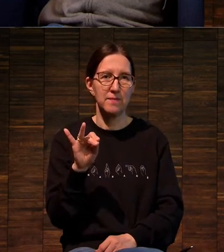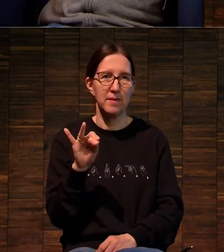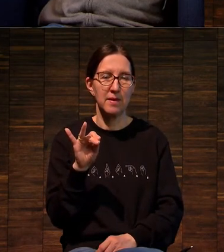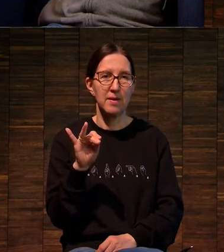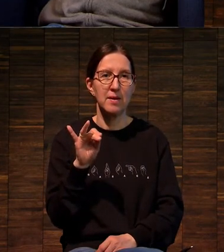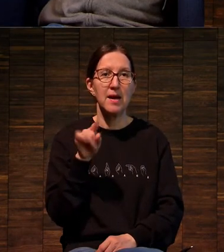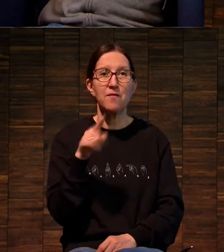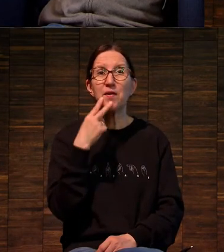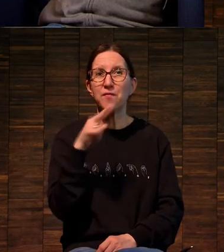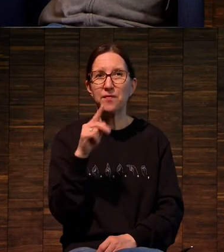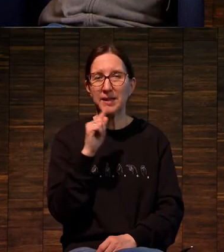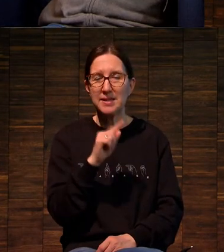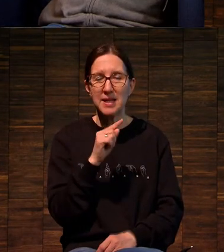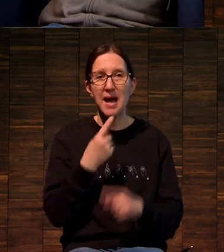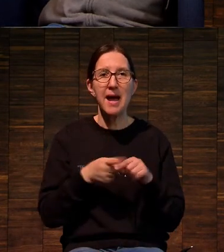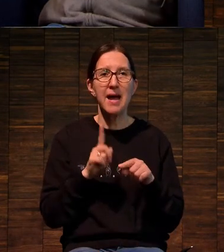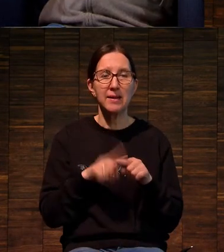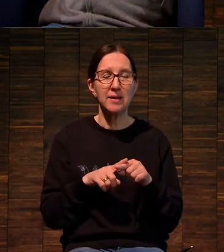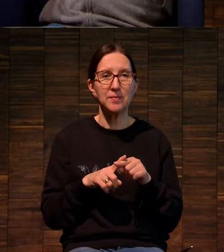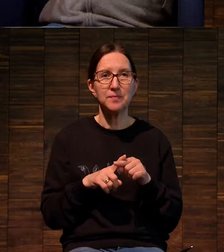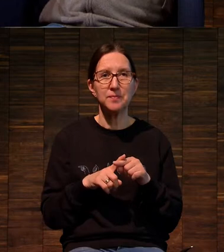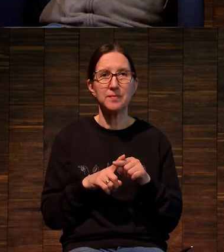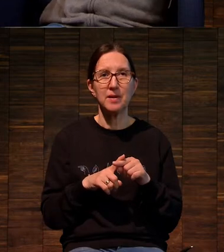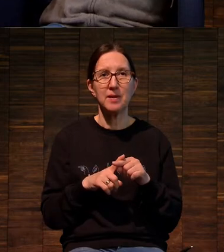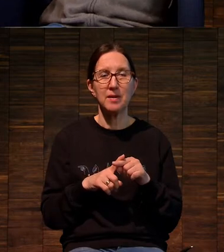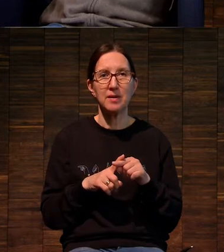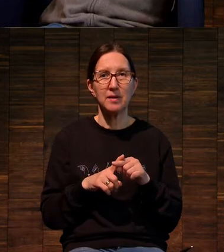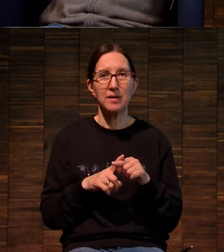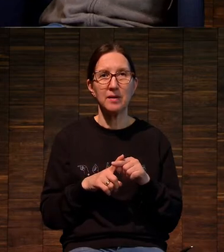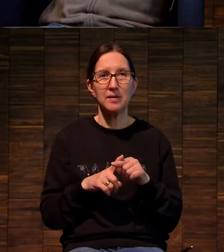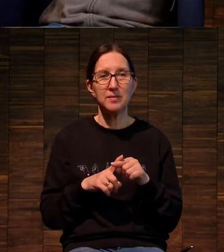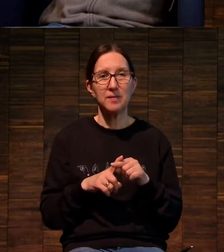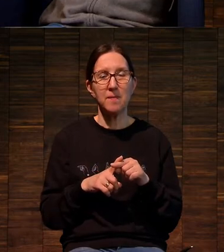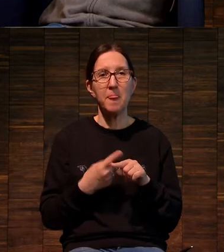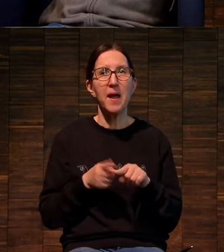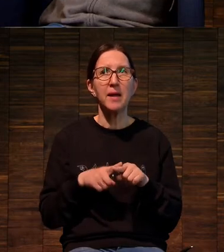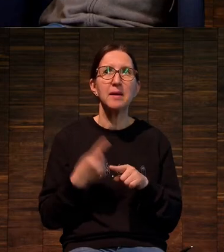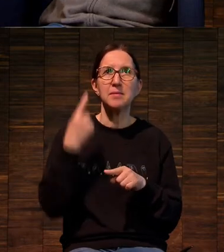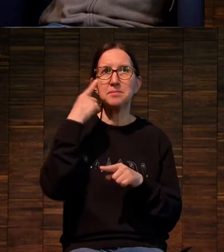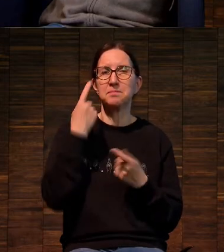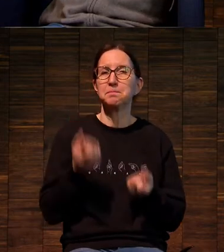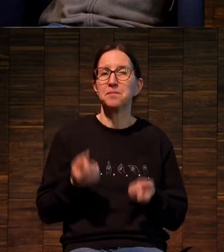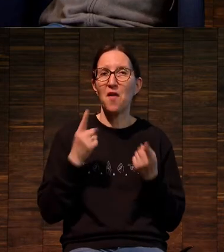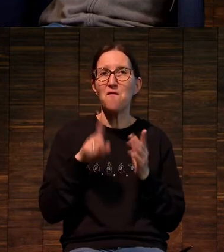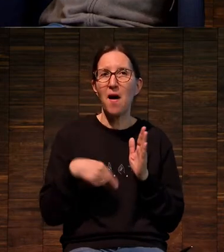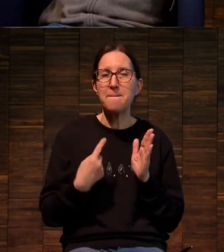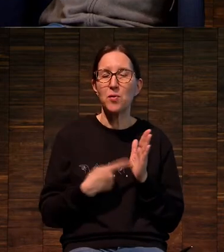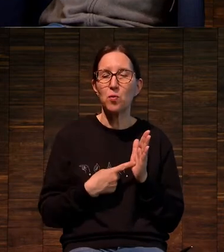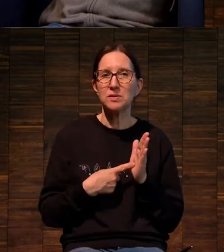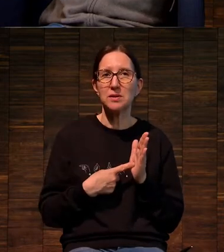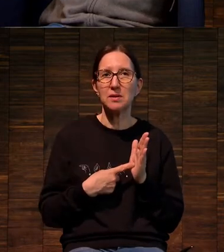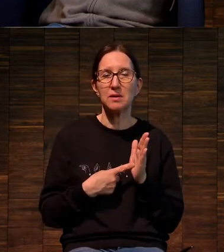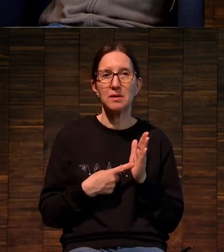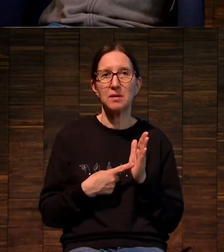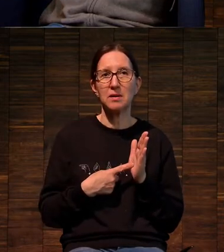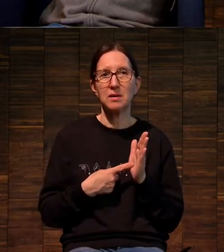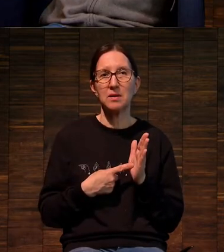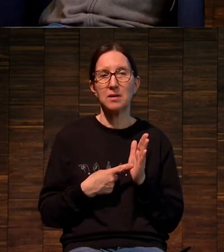Вот вы видите. Это нас приводит к вопросу о понятии